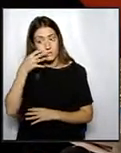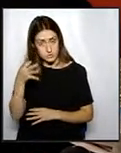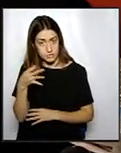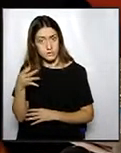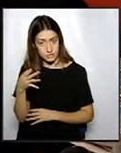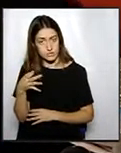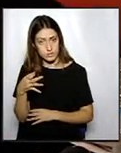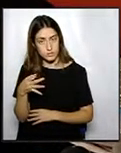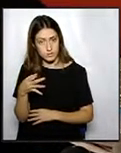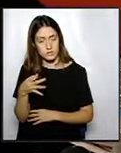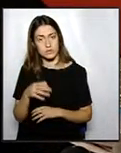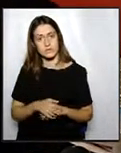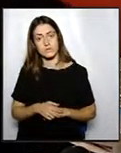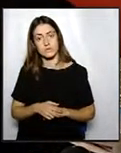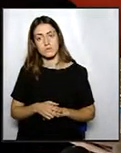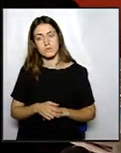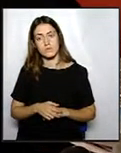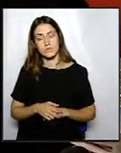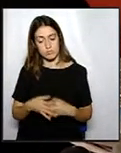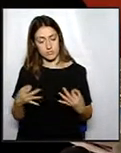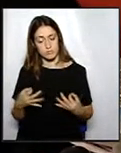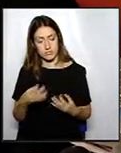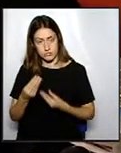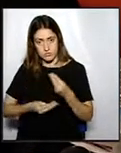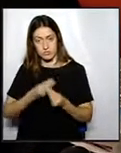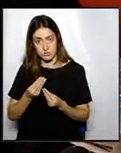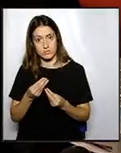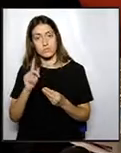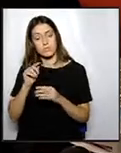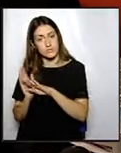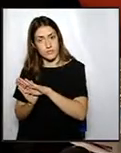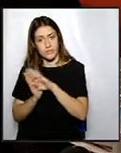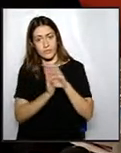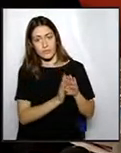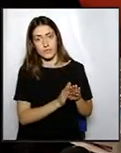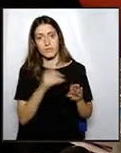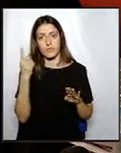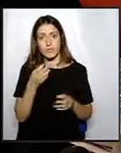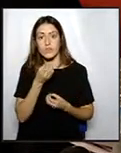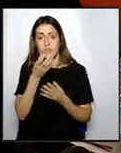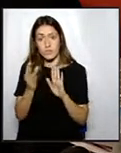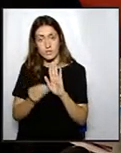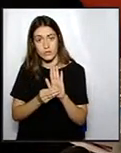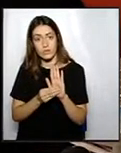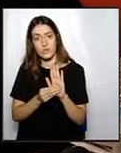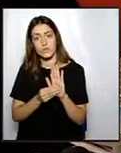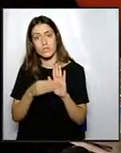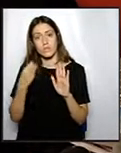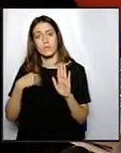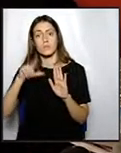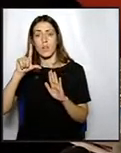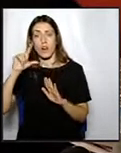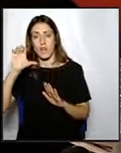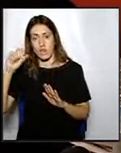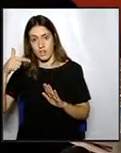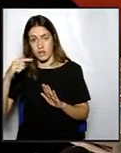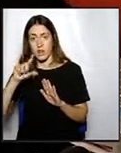Vale. Esperem que així s'hagi estat. Per altre cantó, tenim que la moció també sol·licita la denunciació de l'ALEC, la llei d'educació